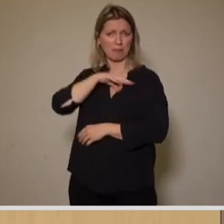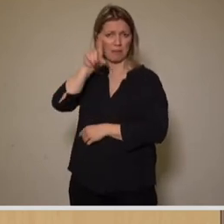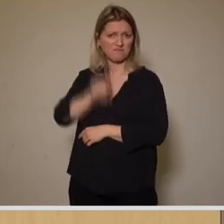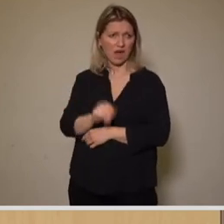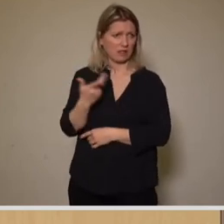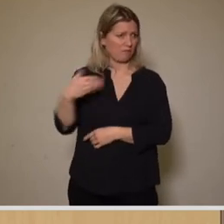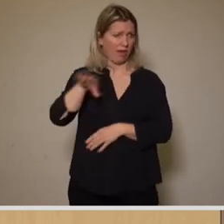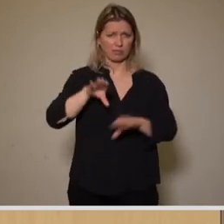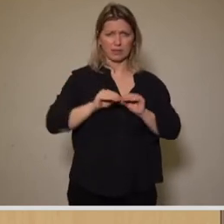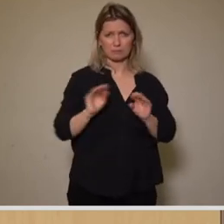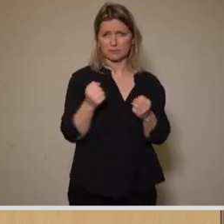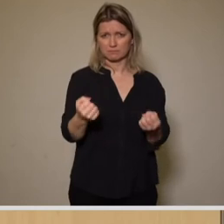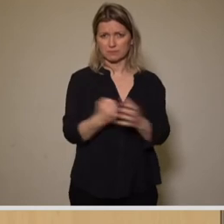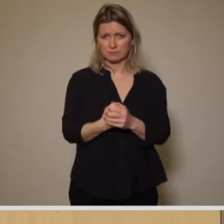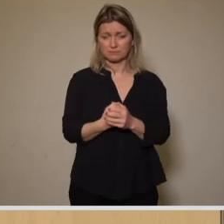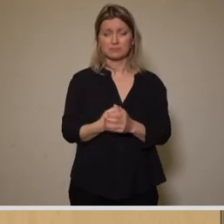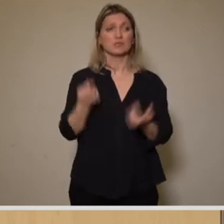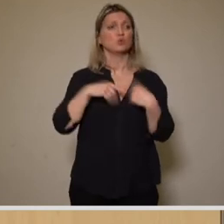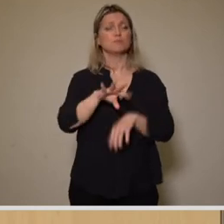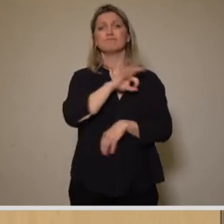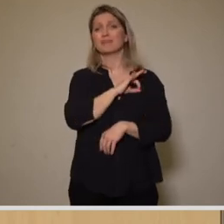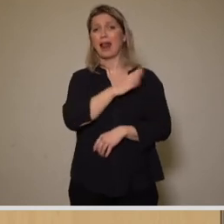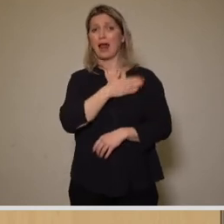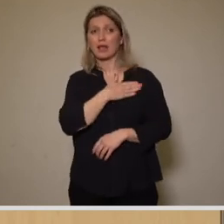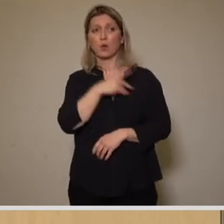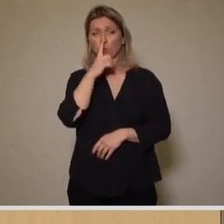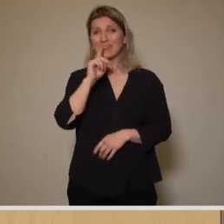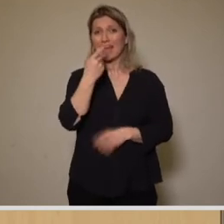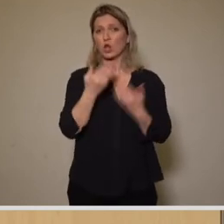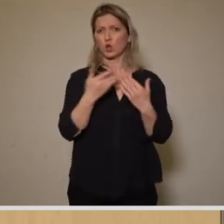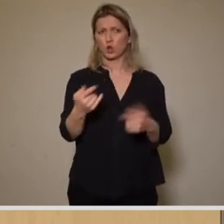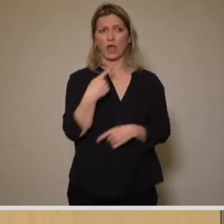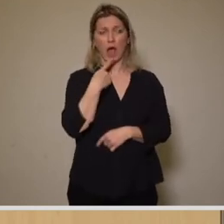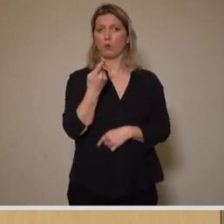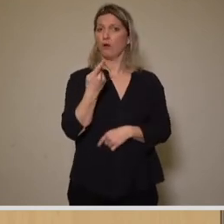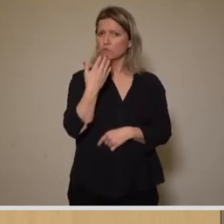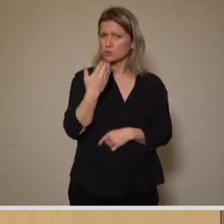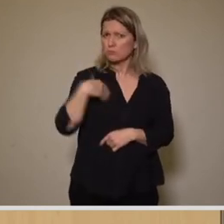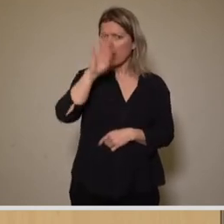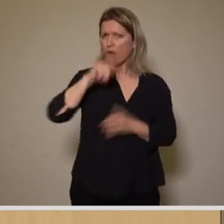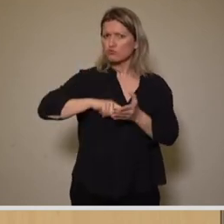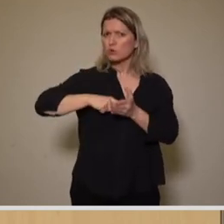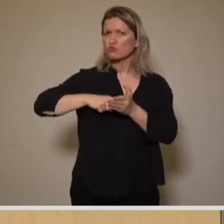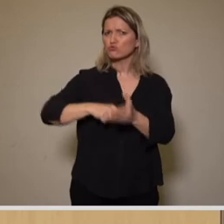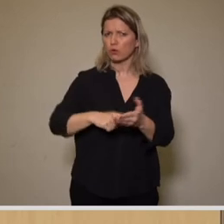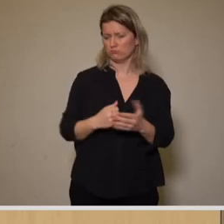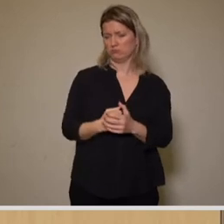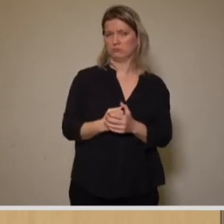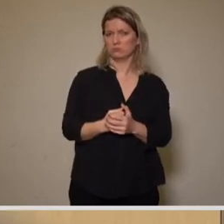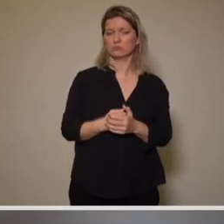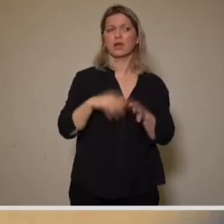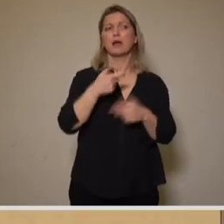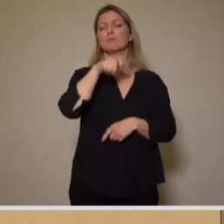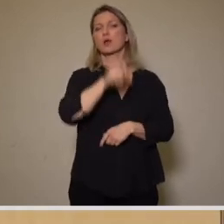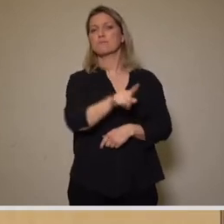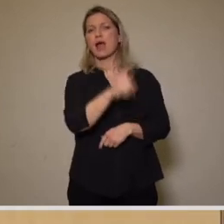Im Gegensatz zu den Linken und neuerdings auch den Grünen halten wir wenig von immer neuen Schulden. Bürgermeister Kühn und Lames haben ja nun verschiedene